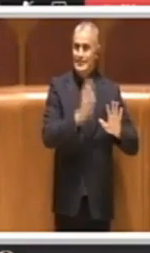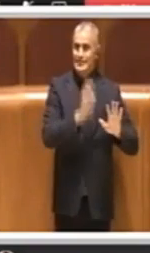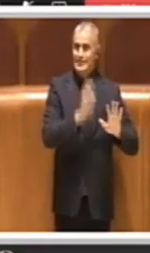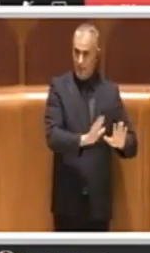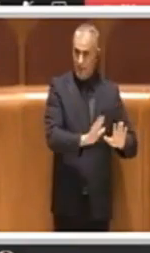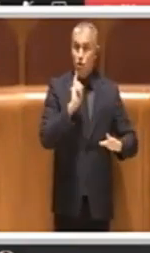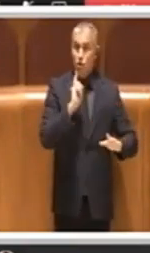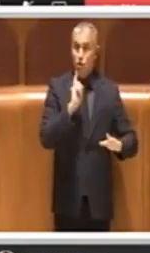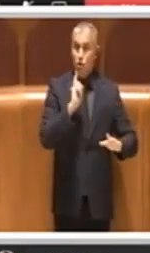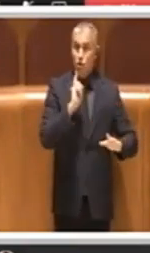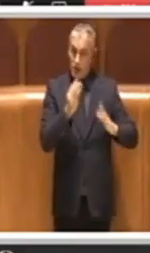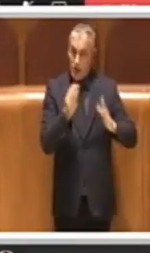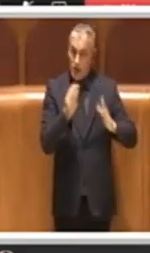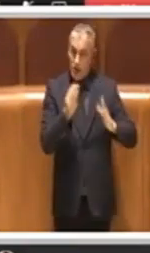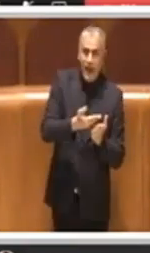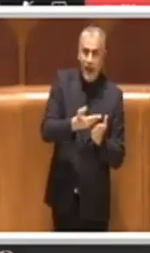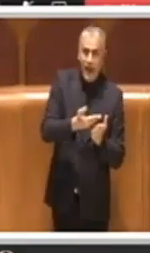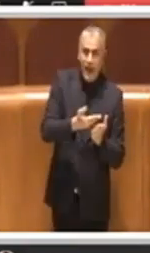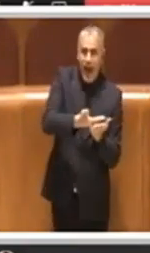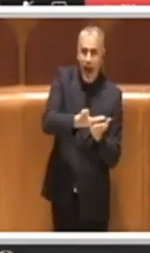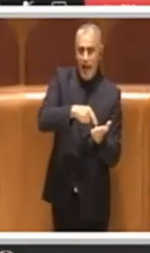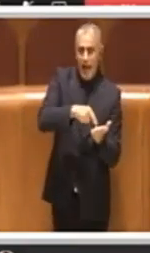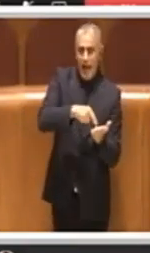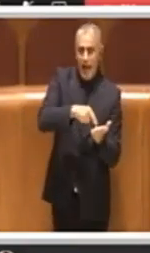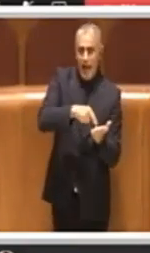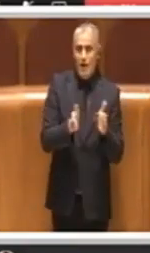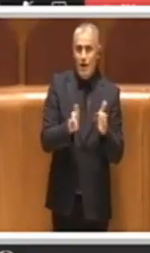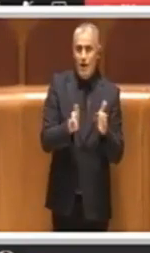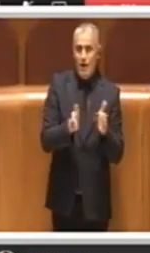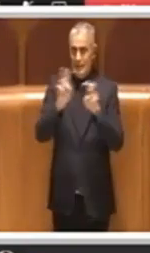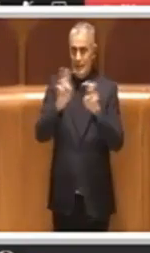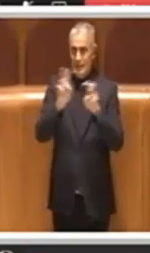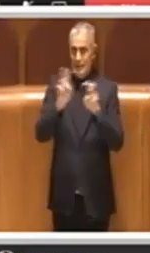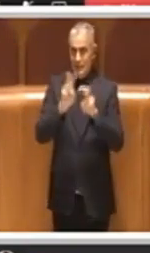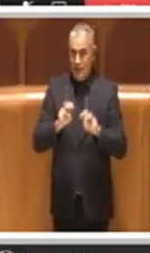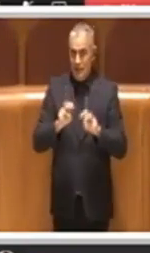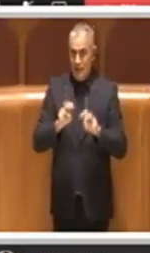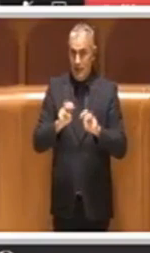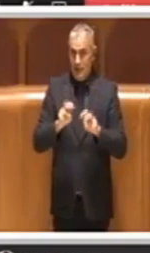dotati di attestato di prestazione energetica qualora ne fossero privi.